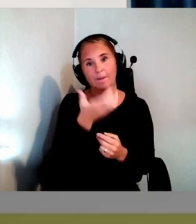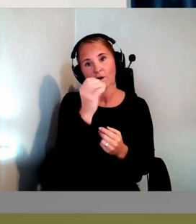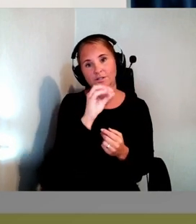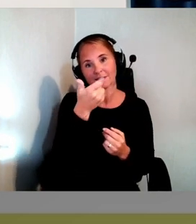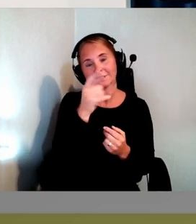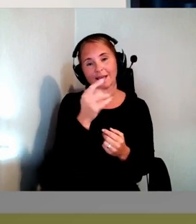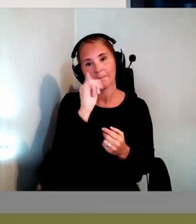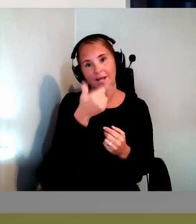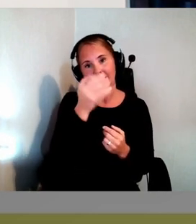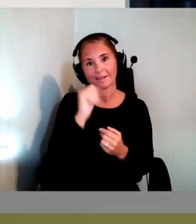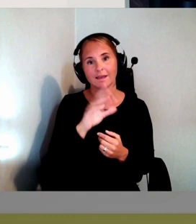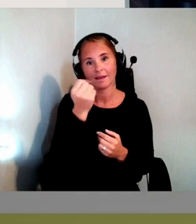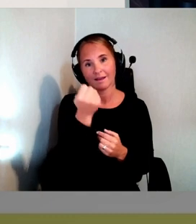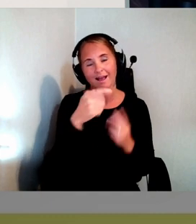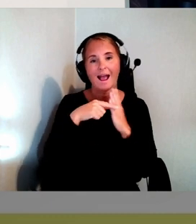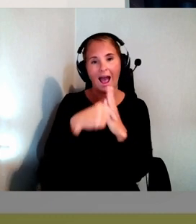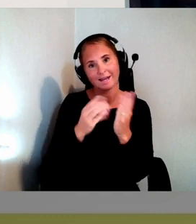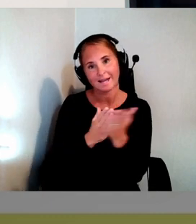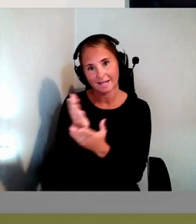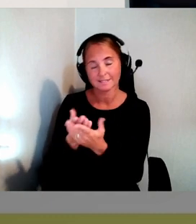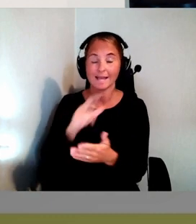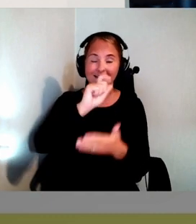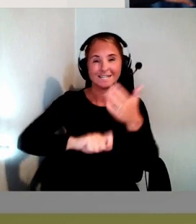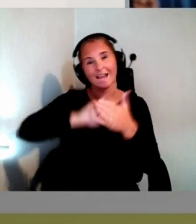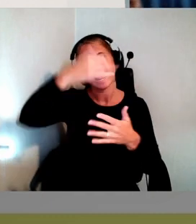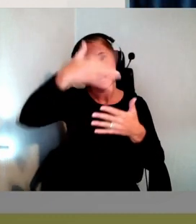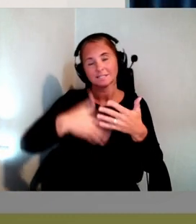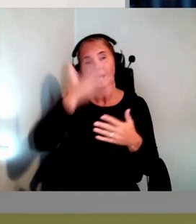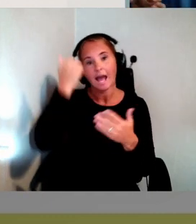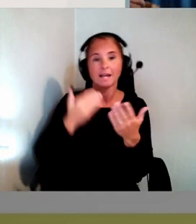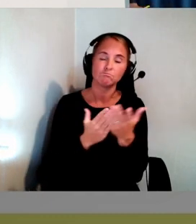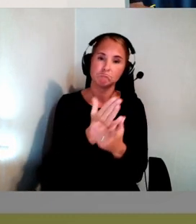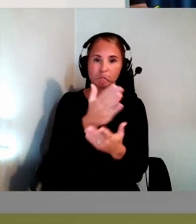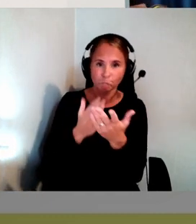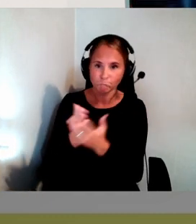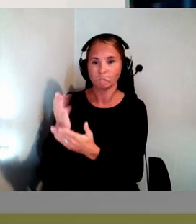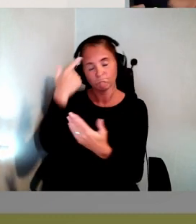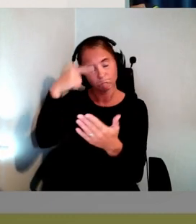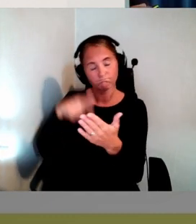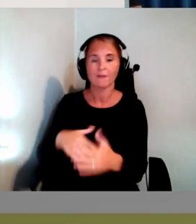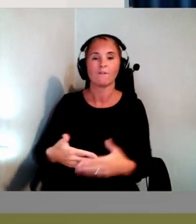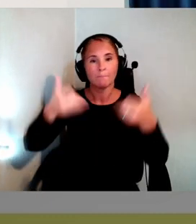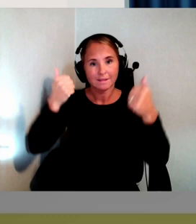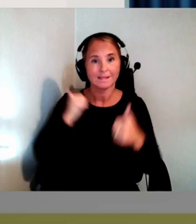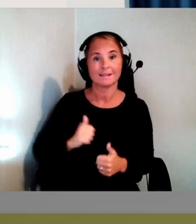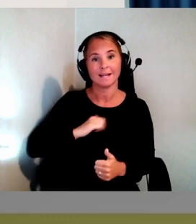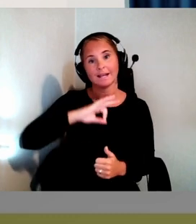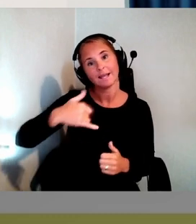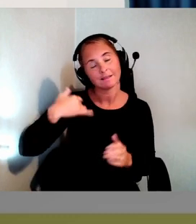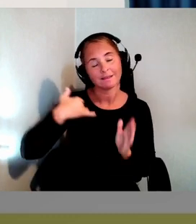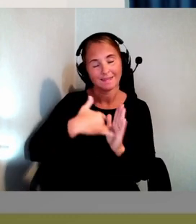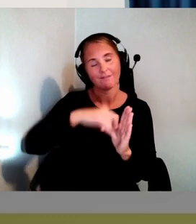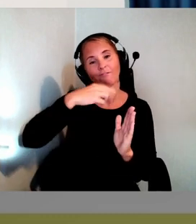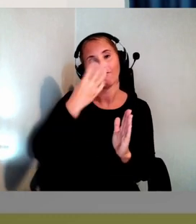checklista som man kan jobba sig igenom. För att förbättra tillgängligheten i de här fyra principiella